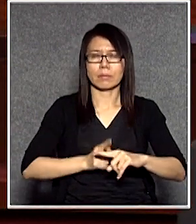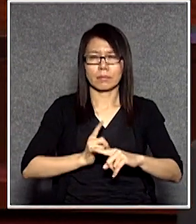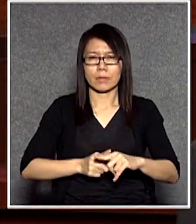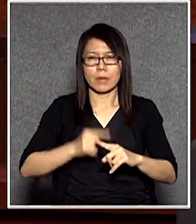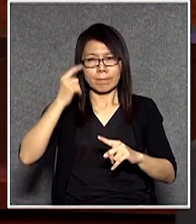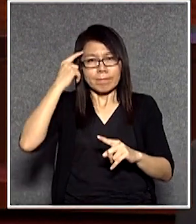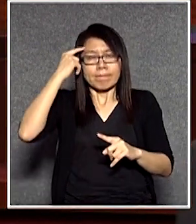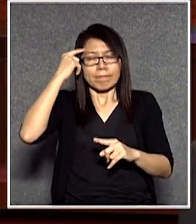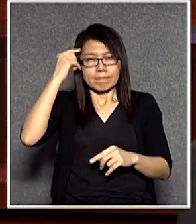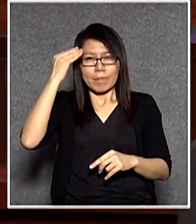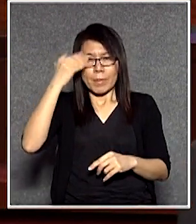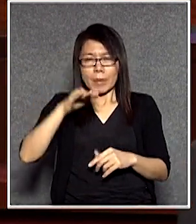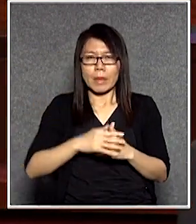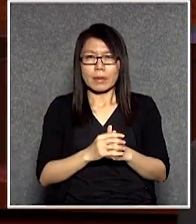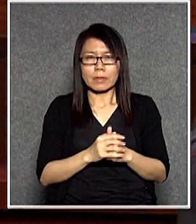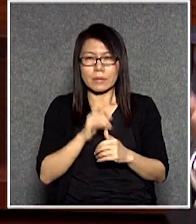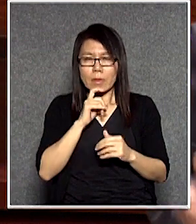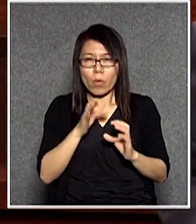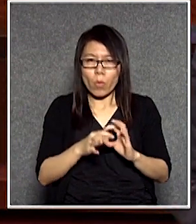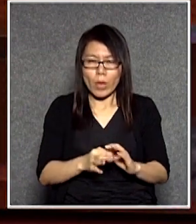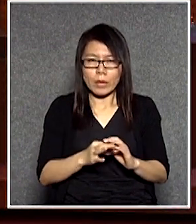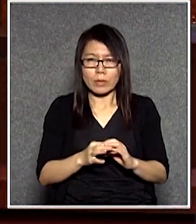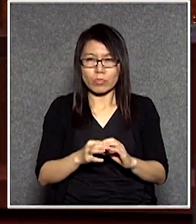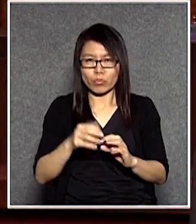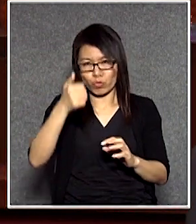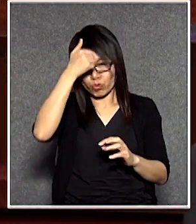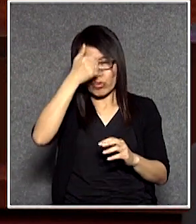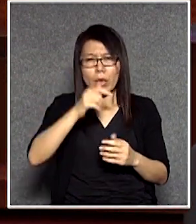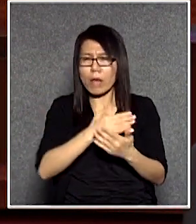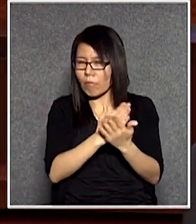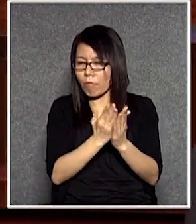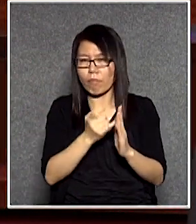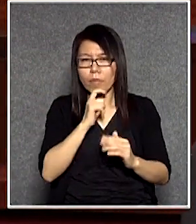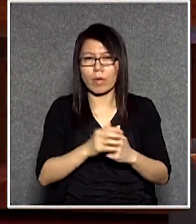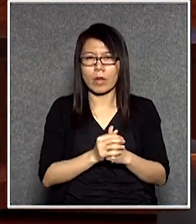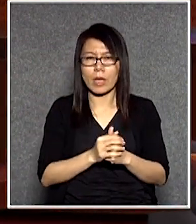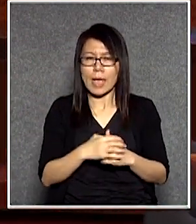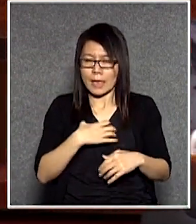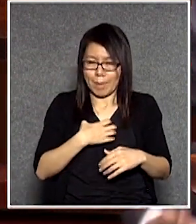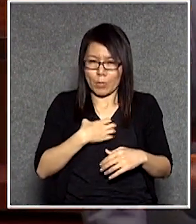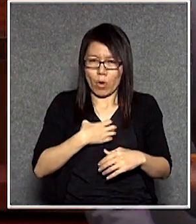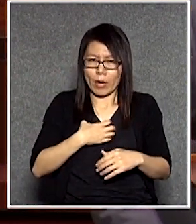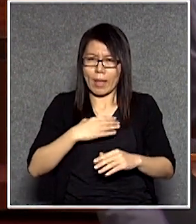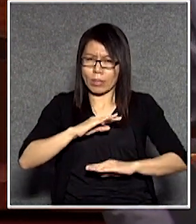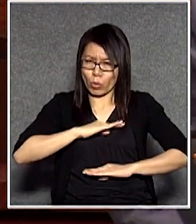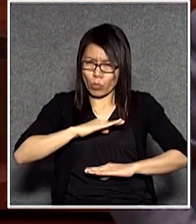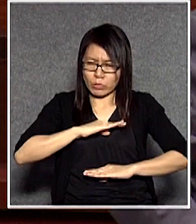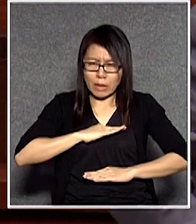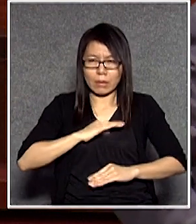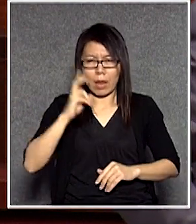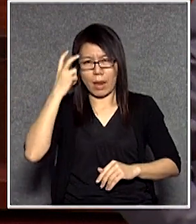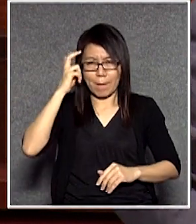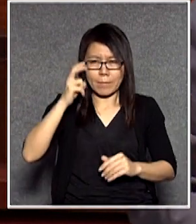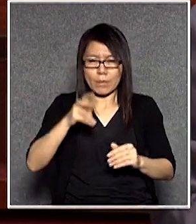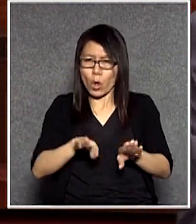理性的所謂國族主義或者叫做感性的就是從一個道德動機去出